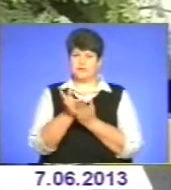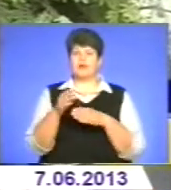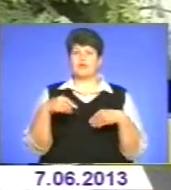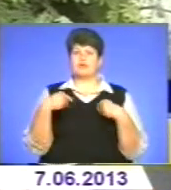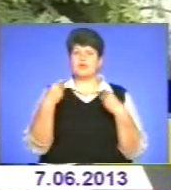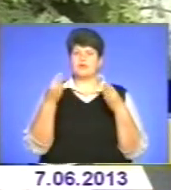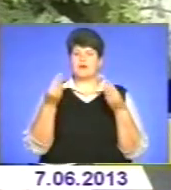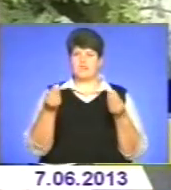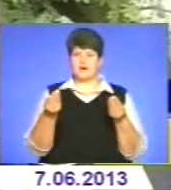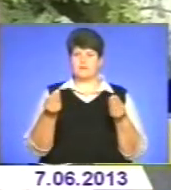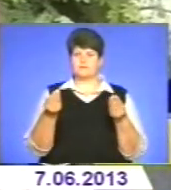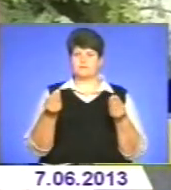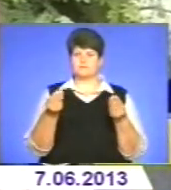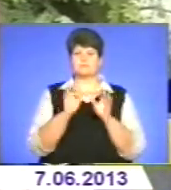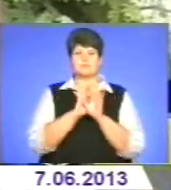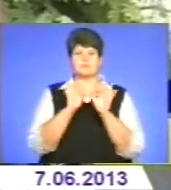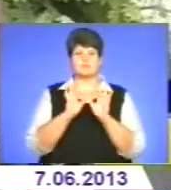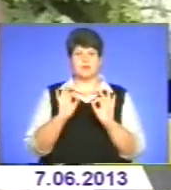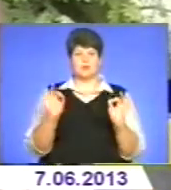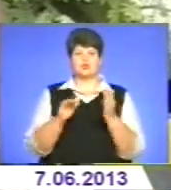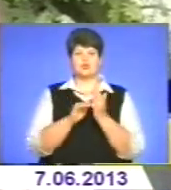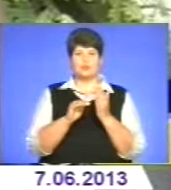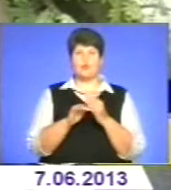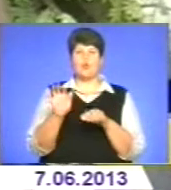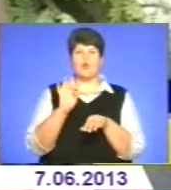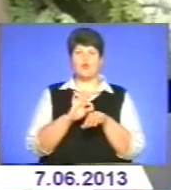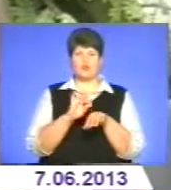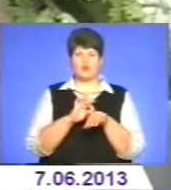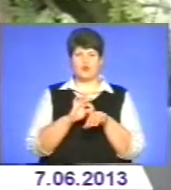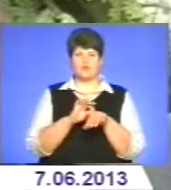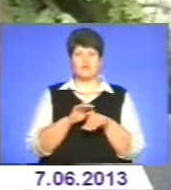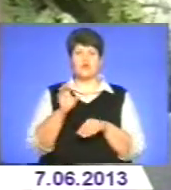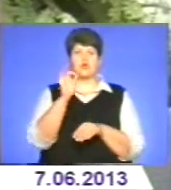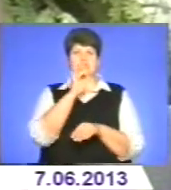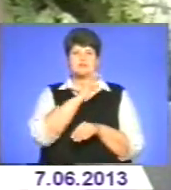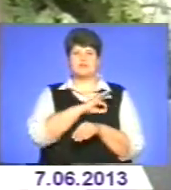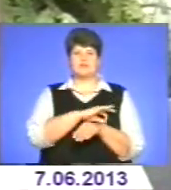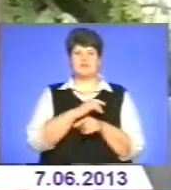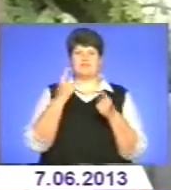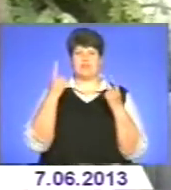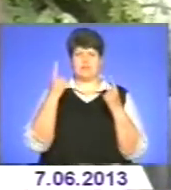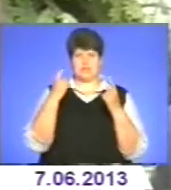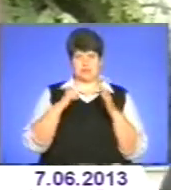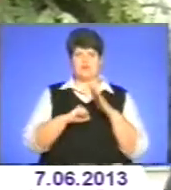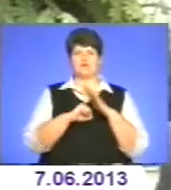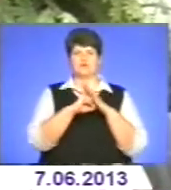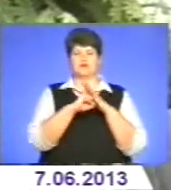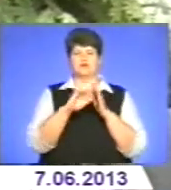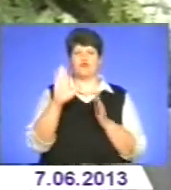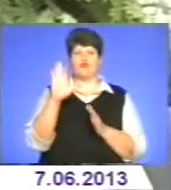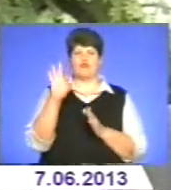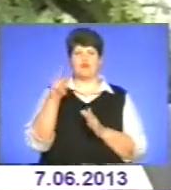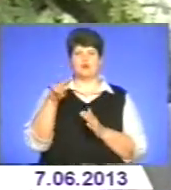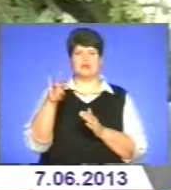кваліфіковану допомогу хворим, користувався значним авторитетом на Волині, де він